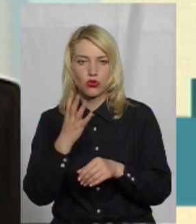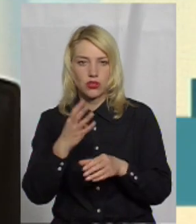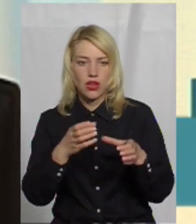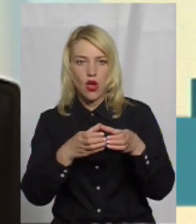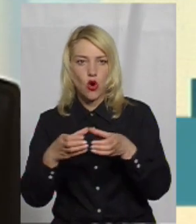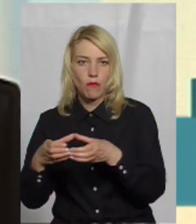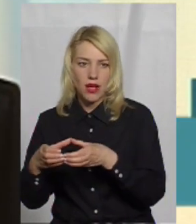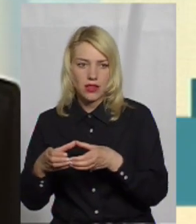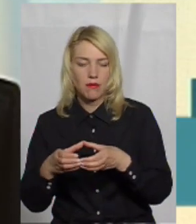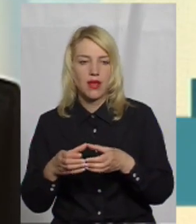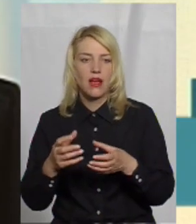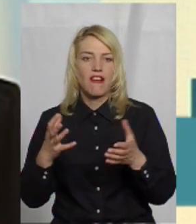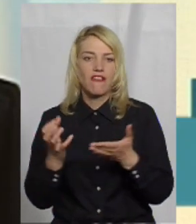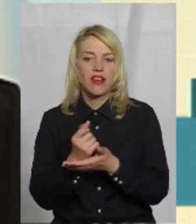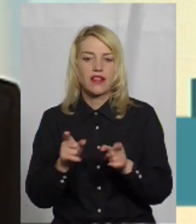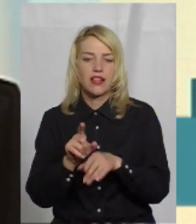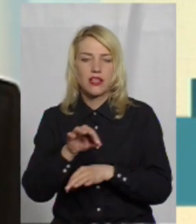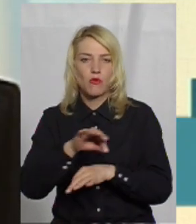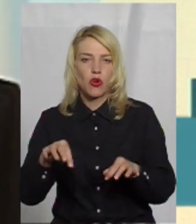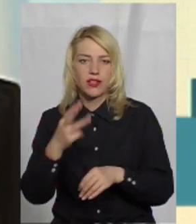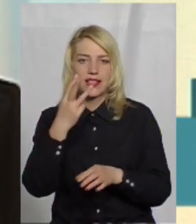такий Грантовий проект 36, якщо не помиляюсь,